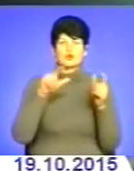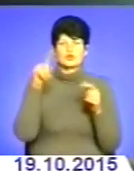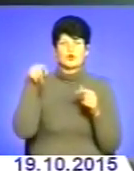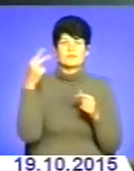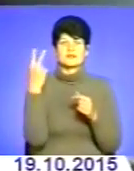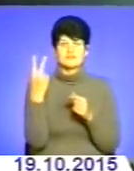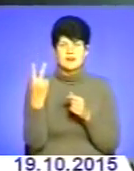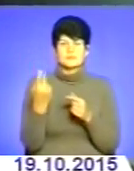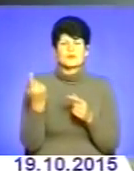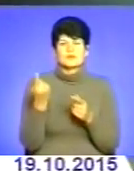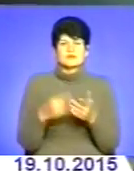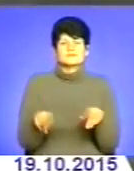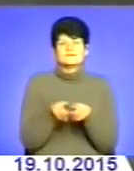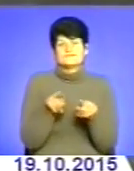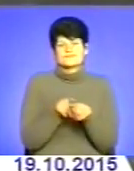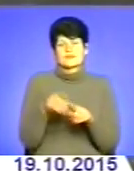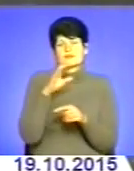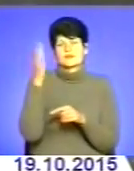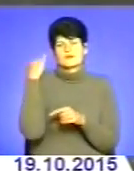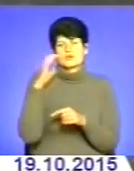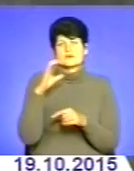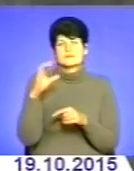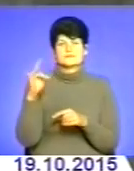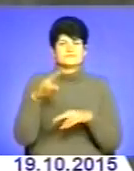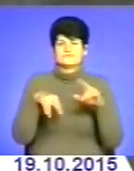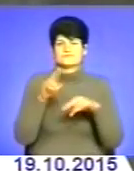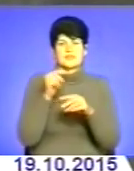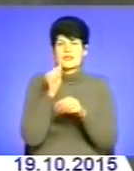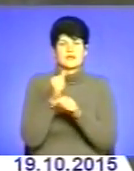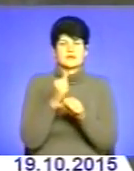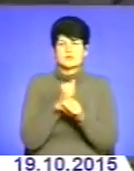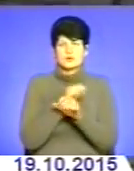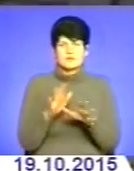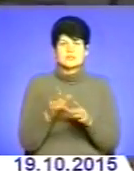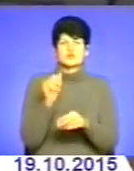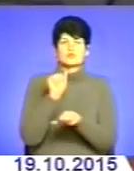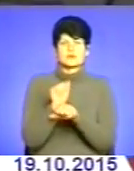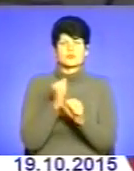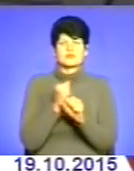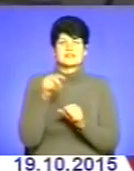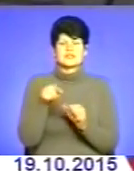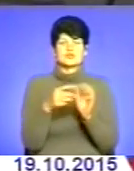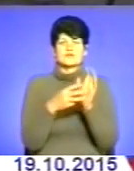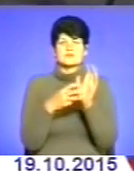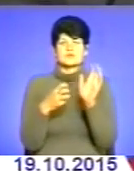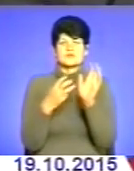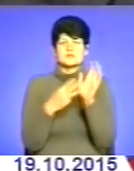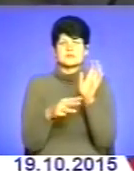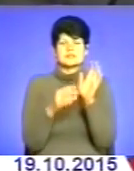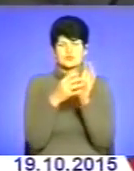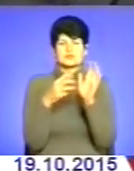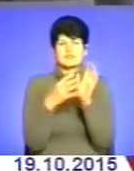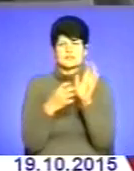радянських недобудованих об'єктів Усі роботи тут були призупинені ще у 1988 році А